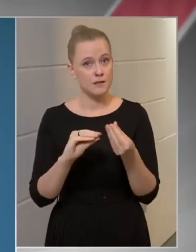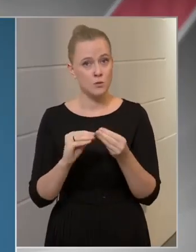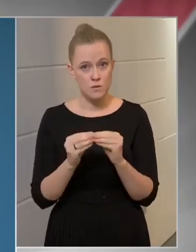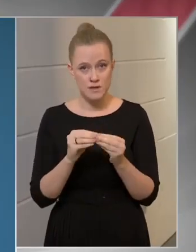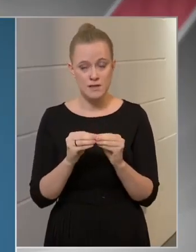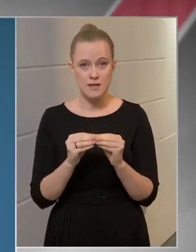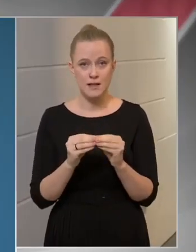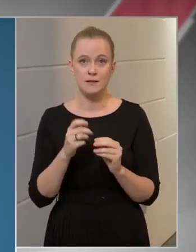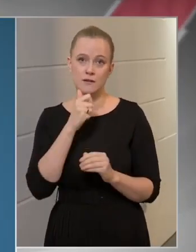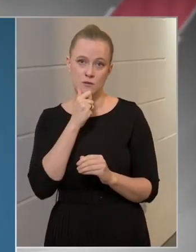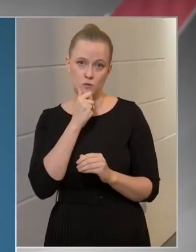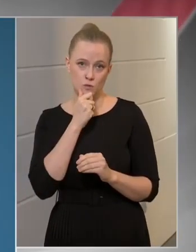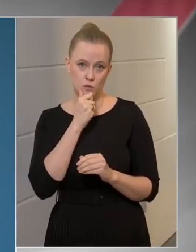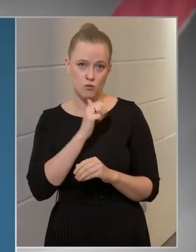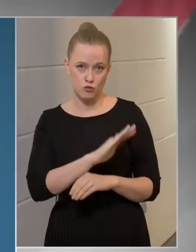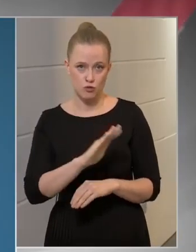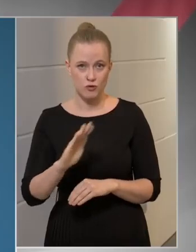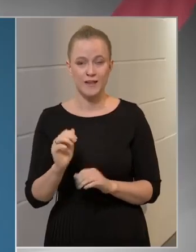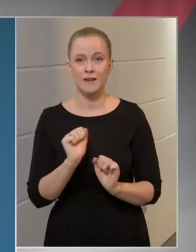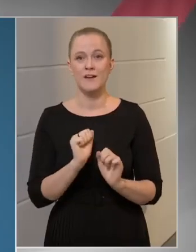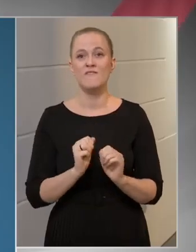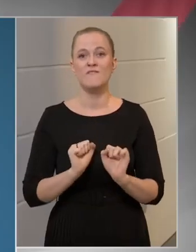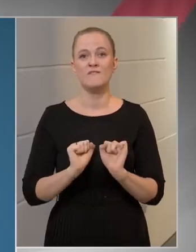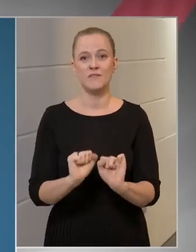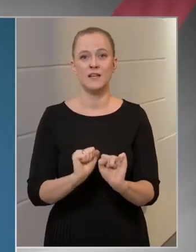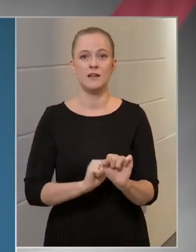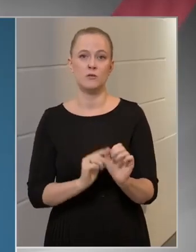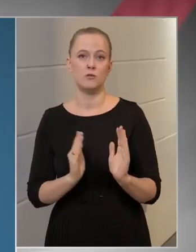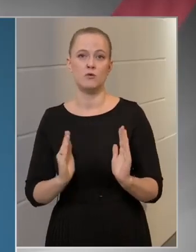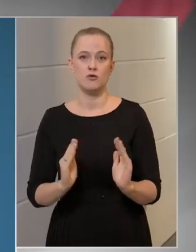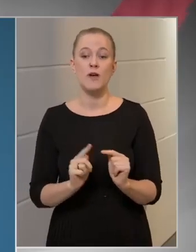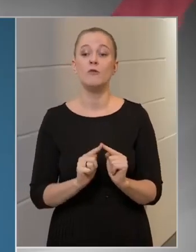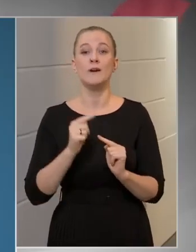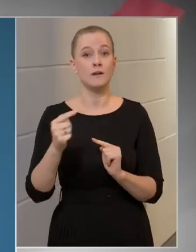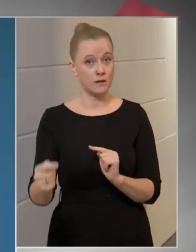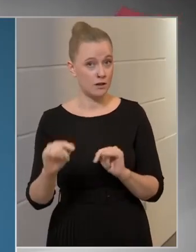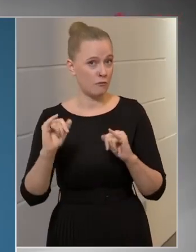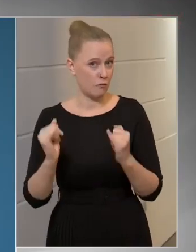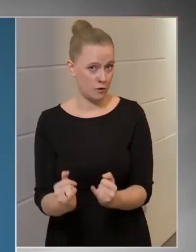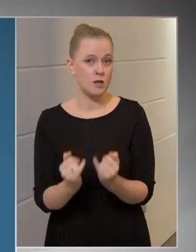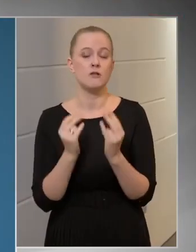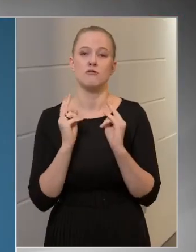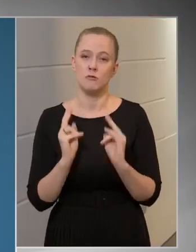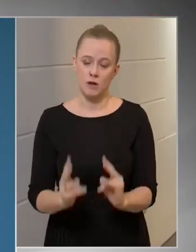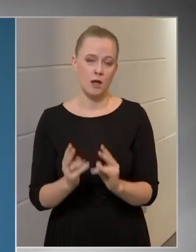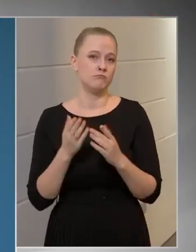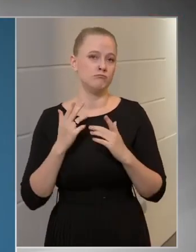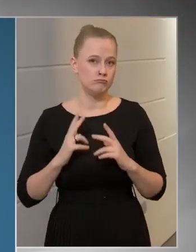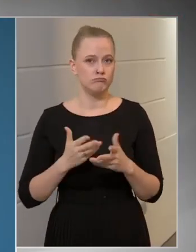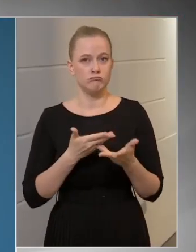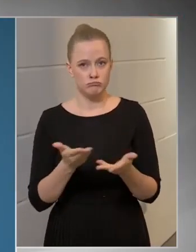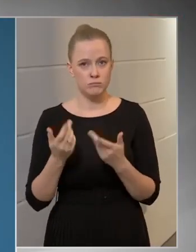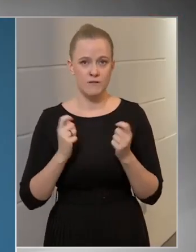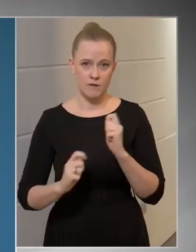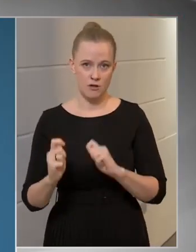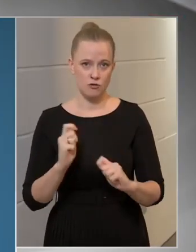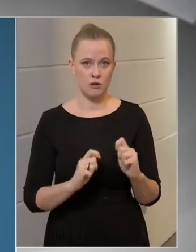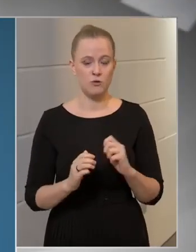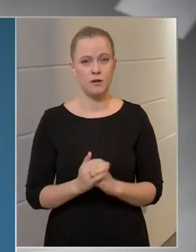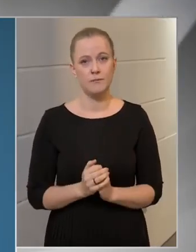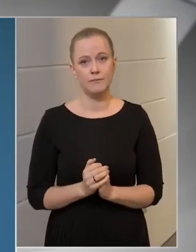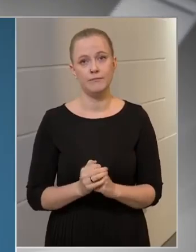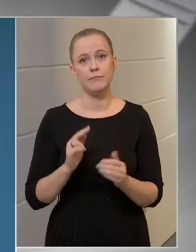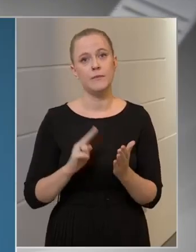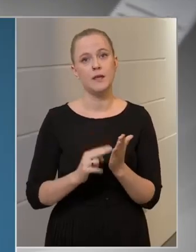idősebb honfitársaink a védett vásárlási idősávon kívüli időszakban is szabadon vásárolhatnak. A